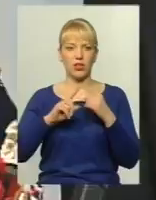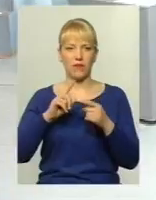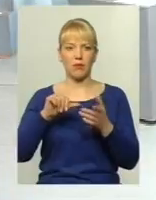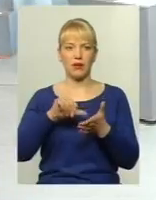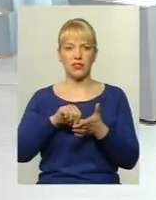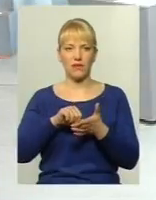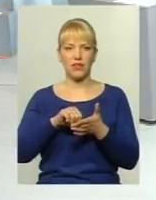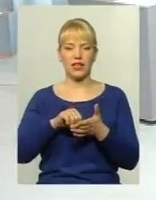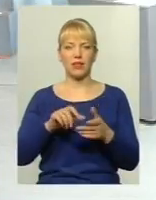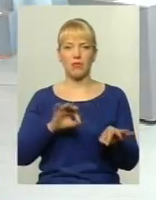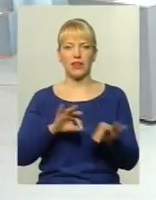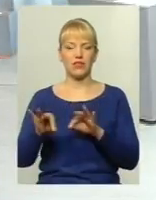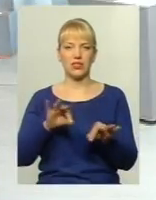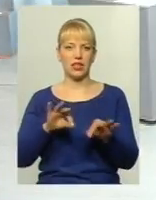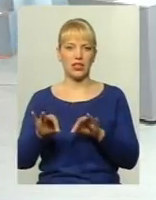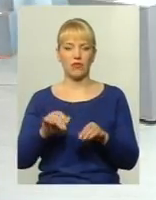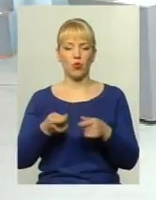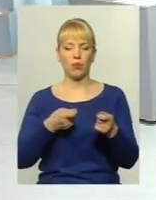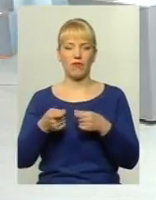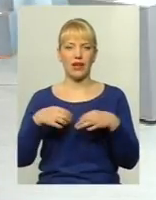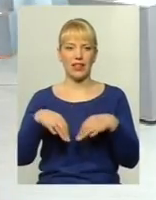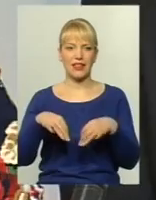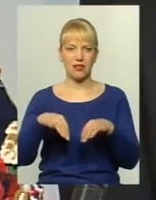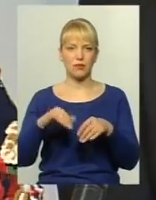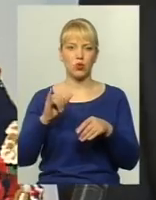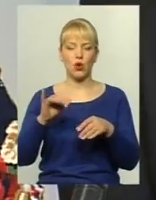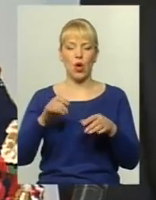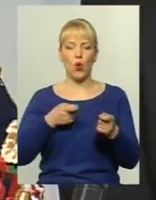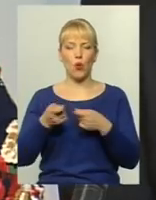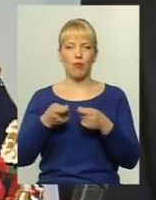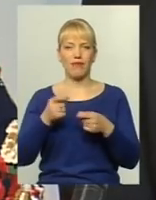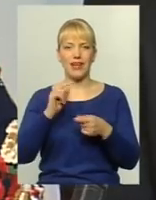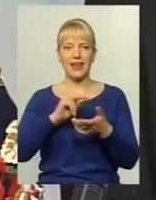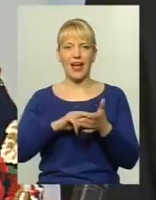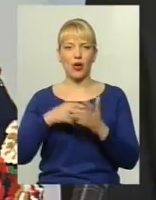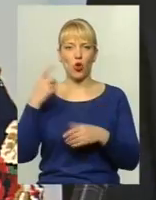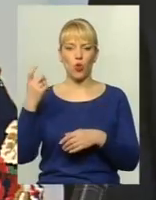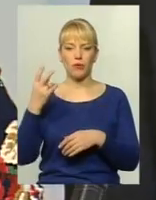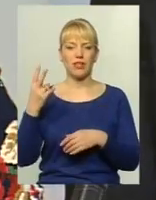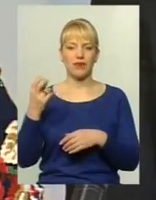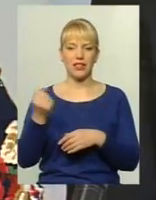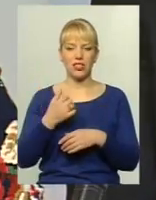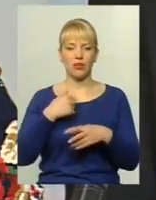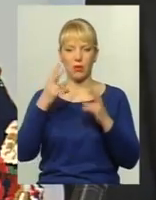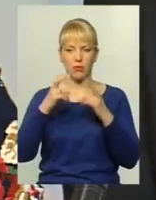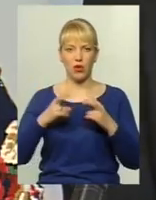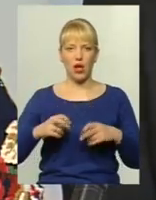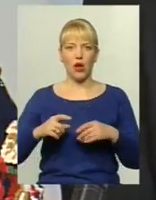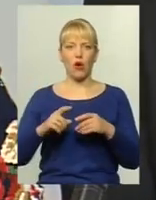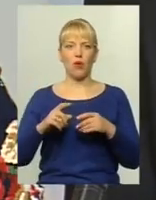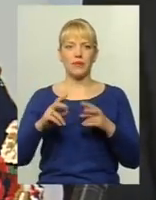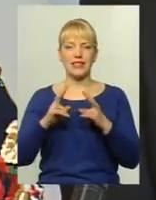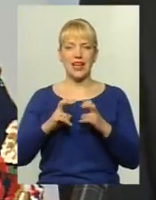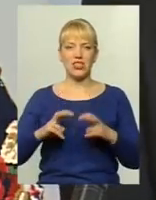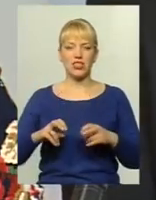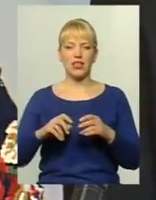представники-перевізники, управління транспорту, управління економіки. І два тижні ми проводили обстеження пасажиропотоку.